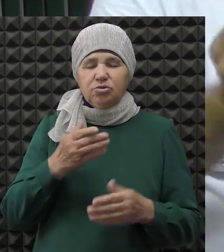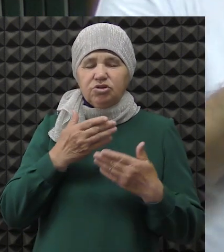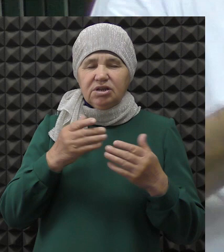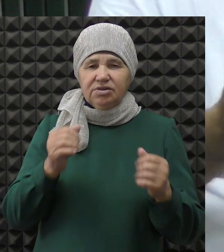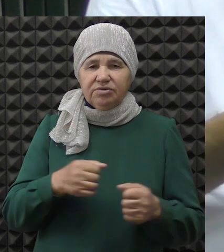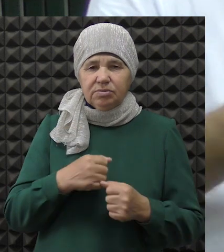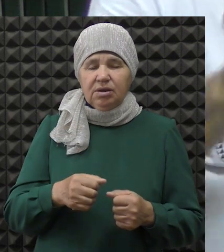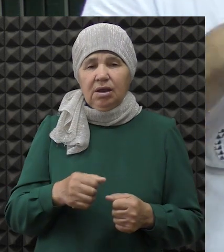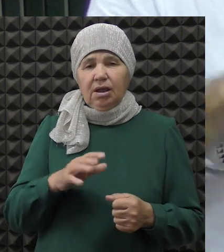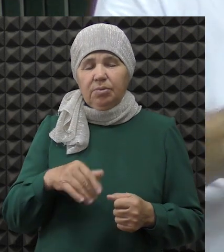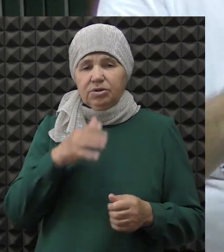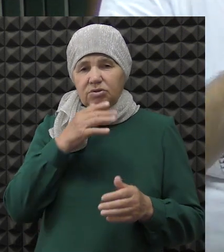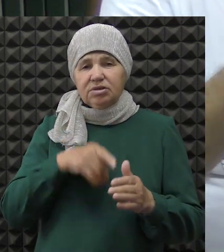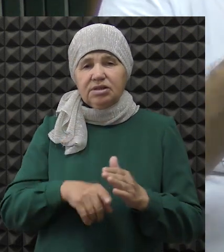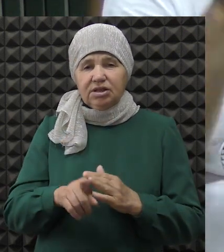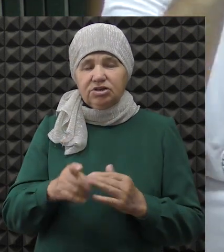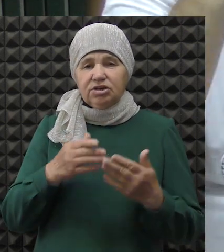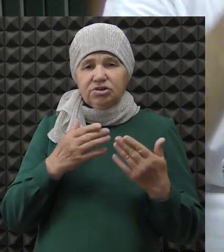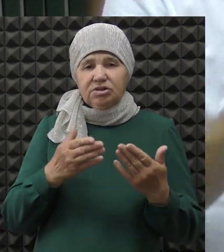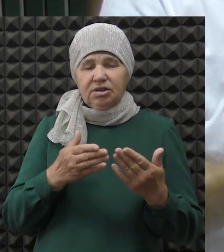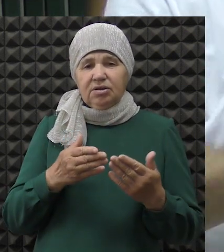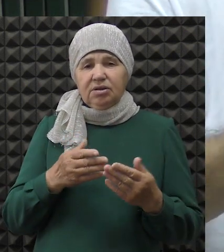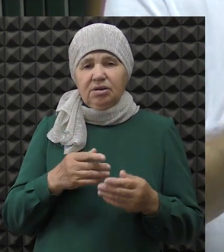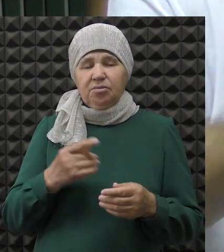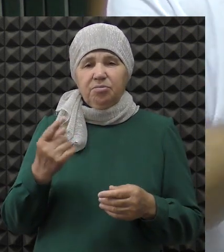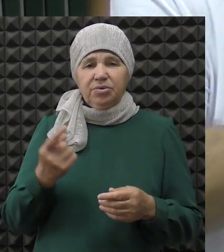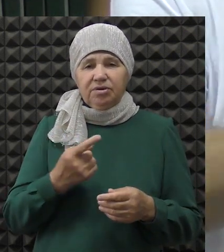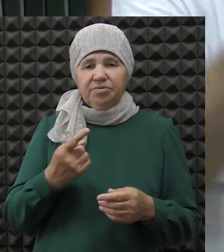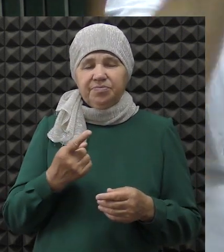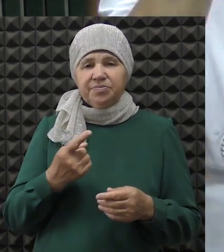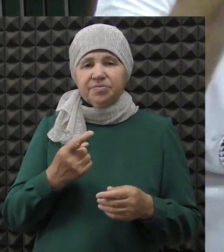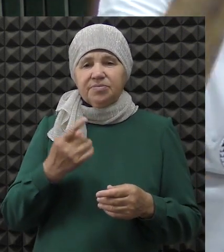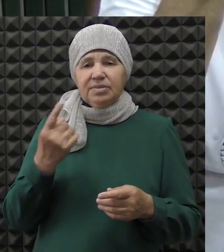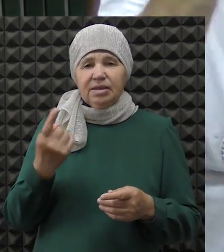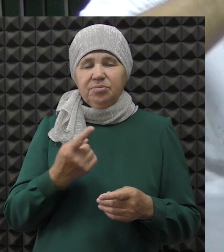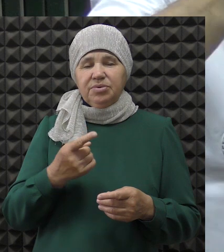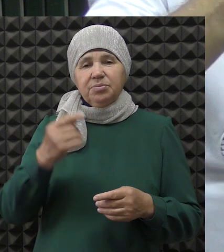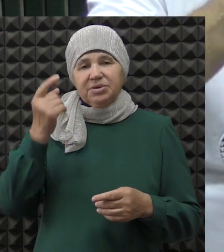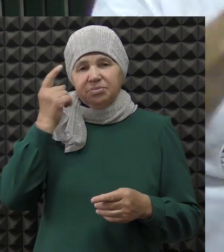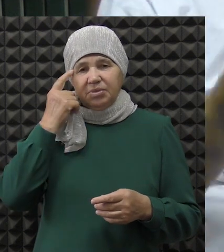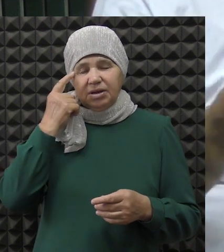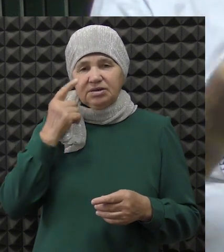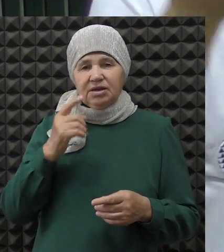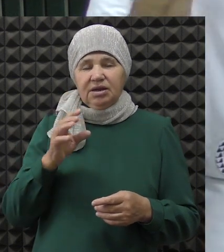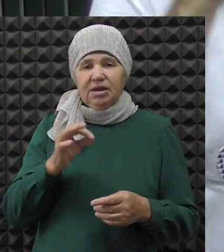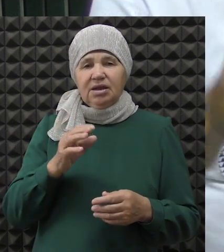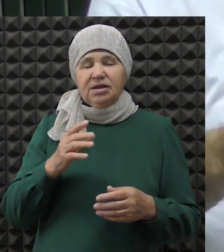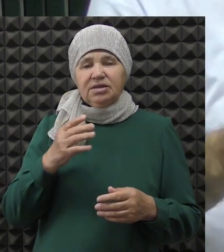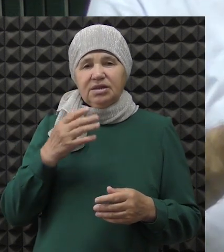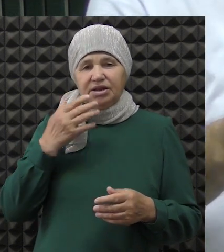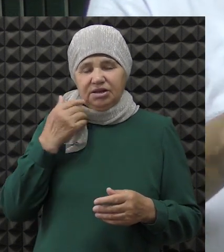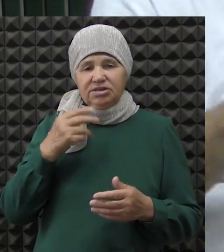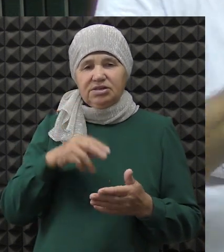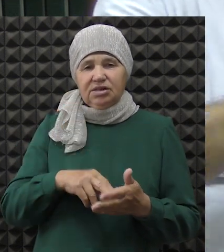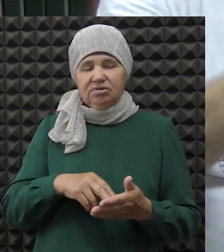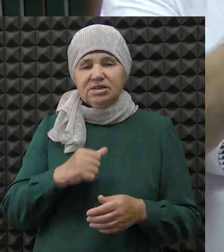читать невозможно. А потом начинаем читать, уже начинает легче понимать, легче станет.